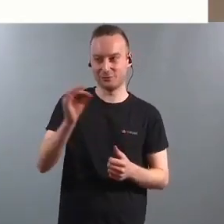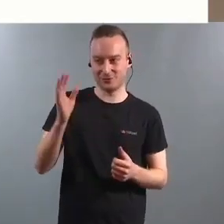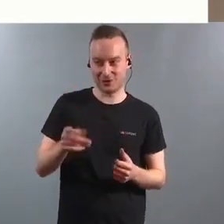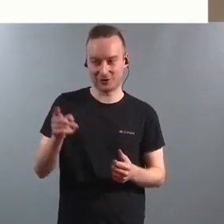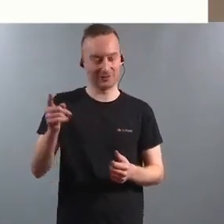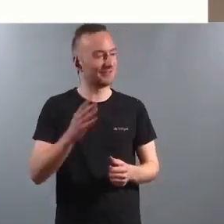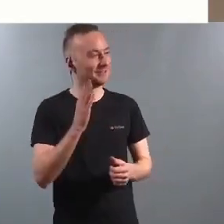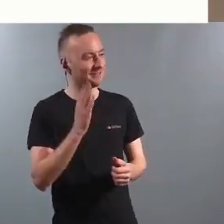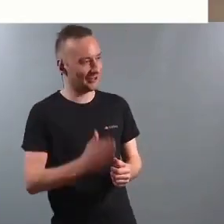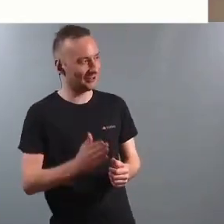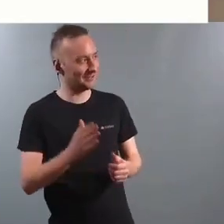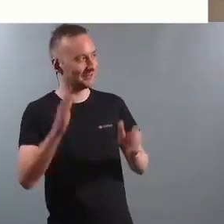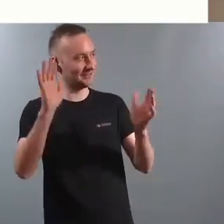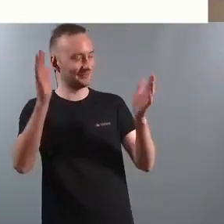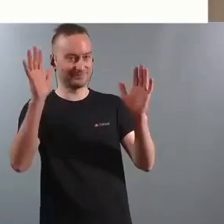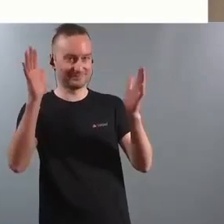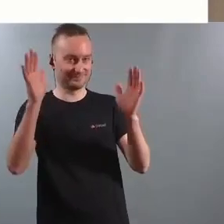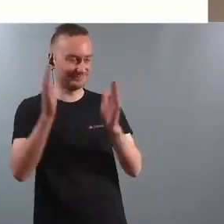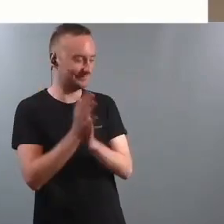skal du ha! Da gjør vi sånn!